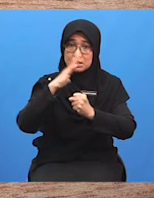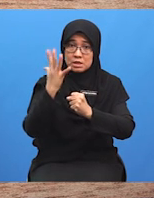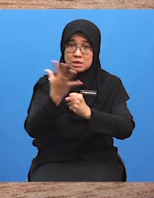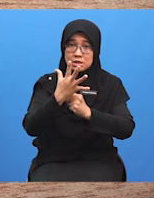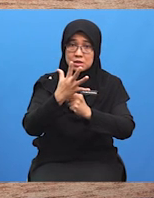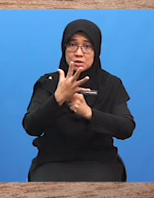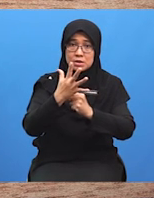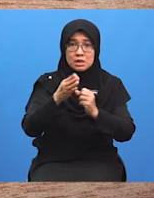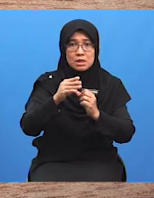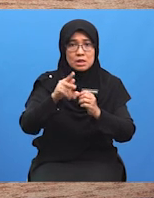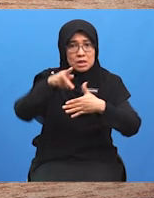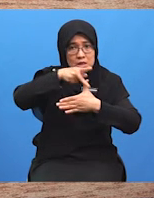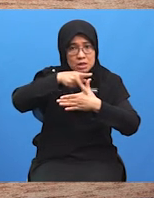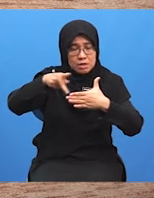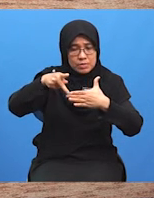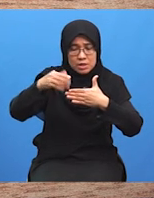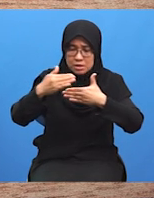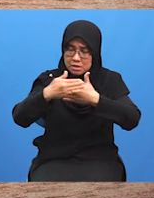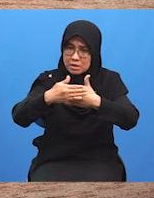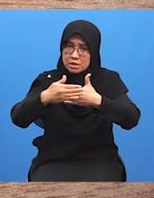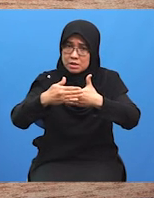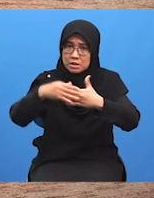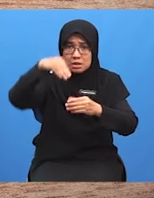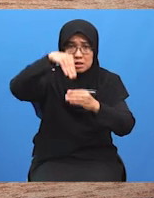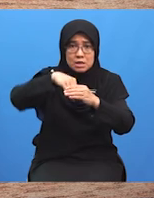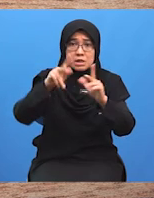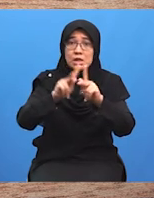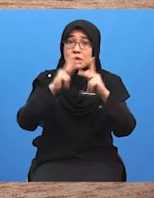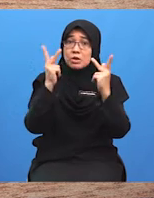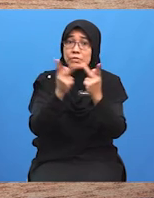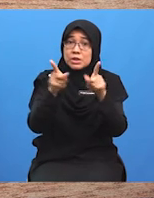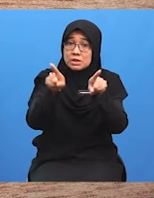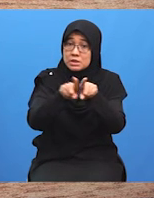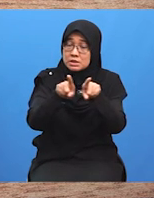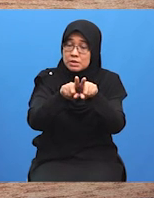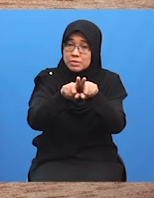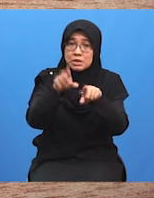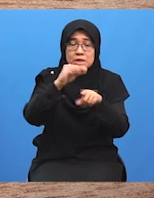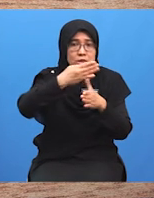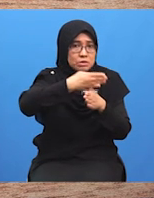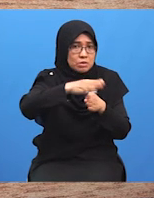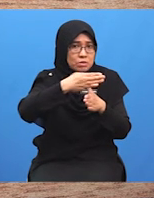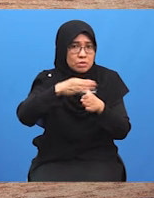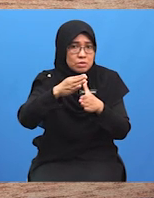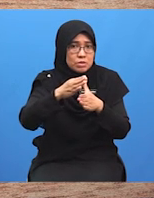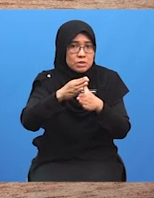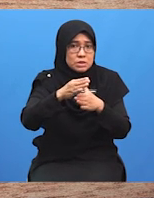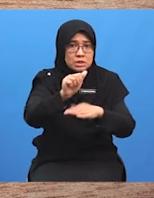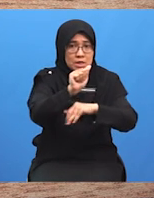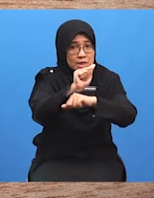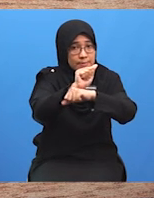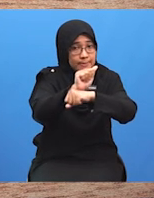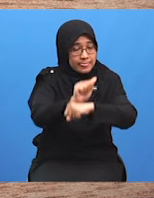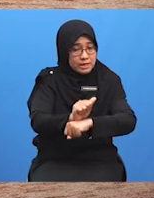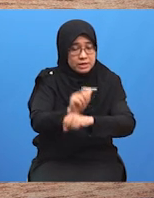berdekatan yang tinggal di dalam sesebuah komuniti yang sama Serta berkongsi adat kebudayaan